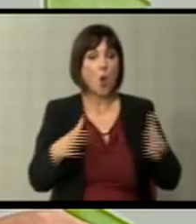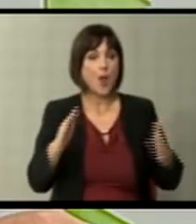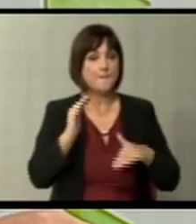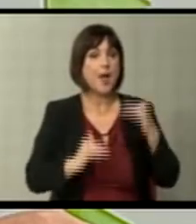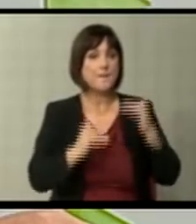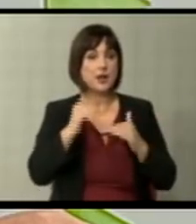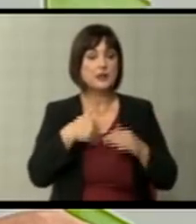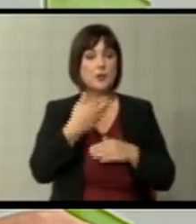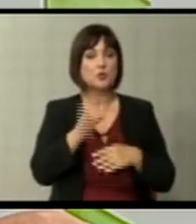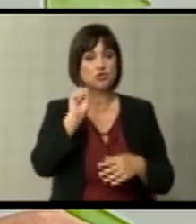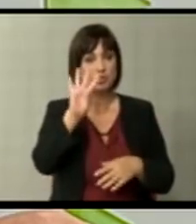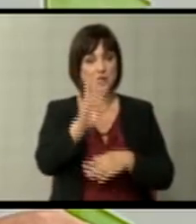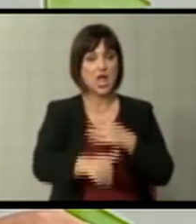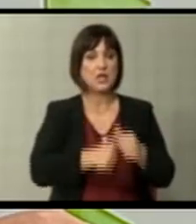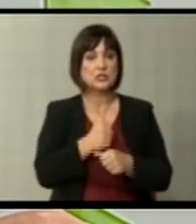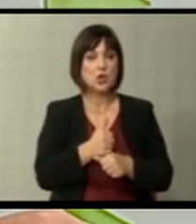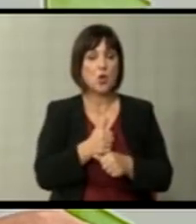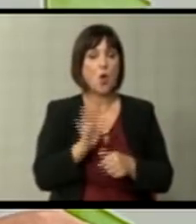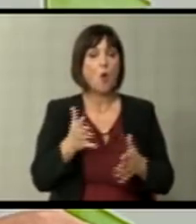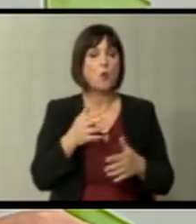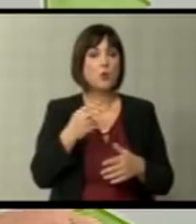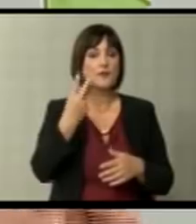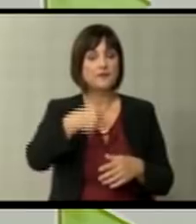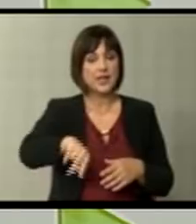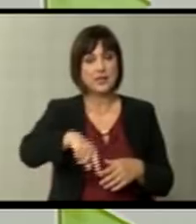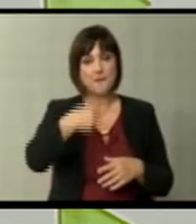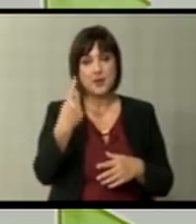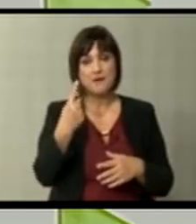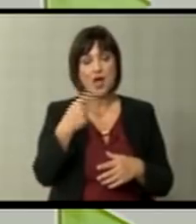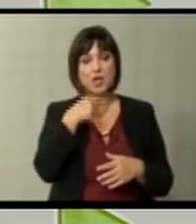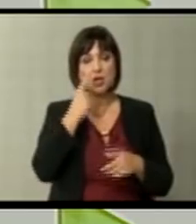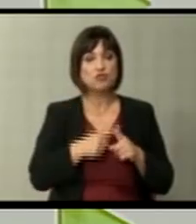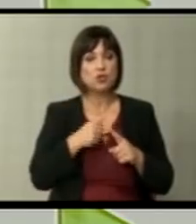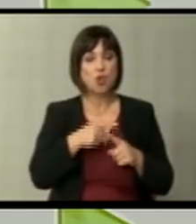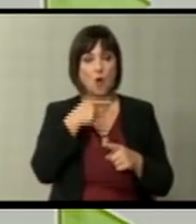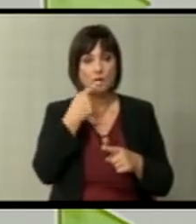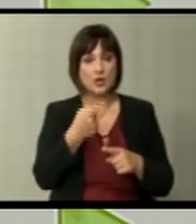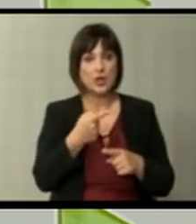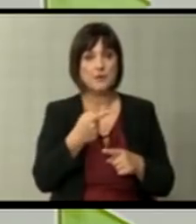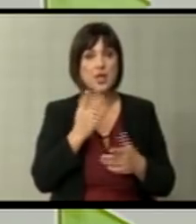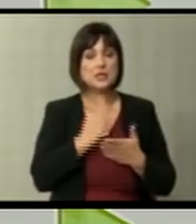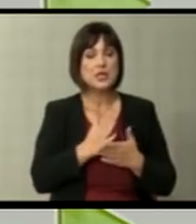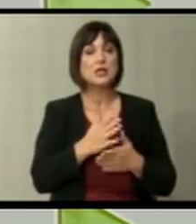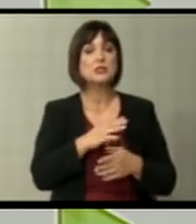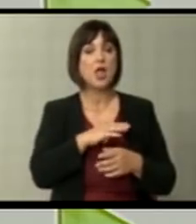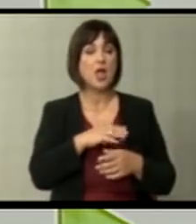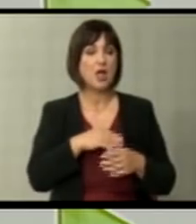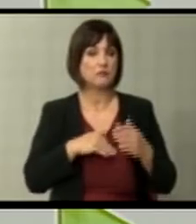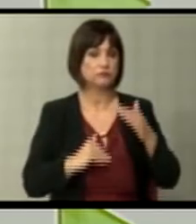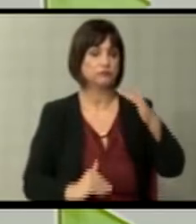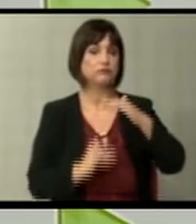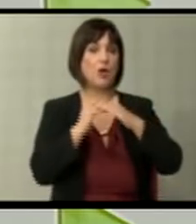мера, после 14 години или после веќе колку и од 2001, што би рекол, често пати што велиме дека сме веќе полнолетни во